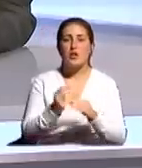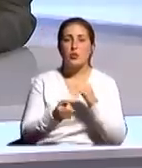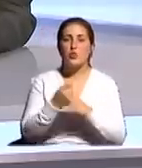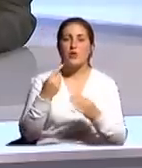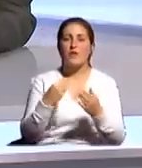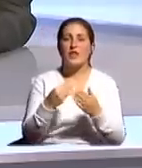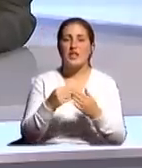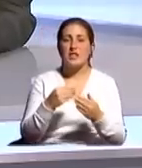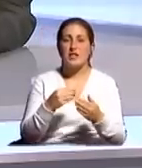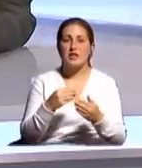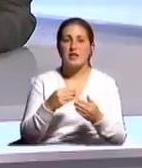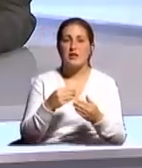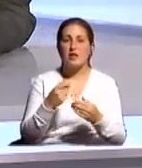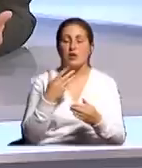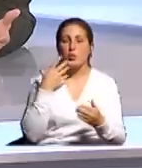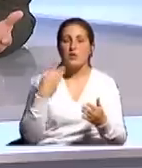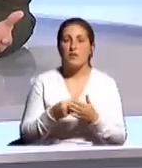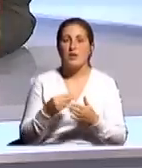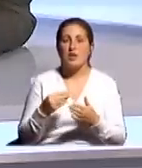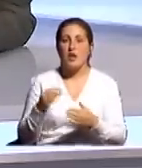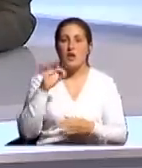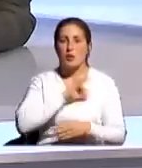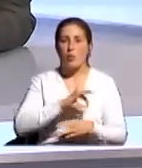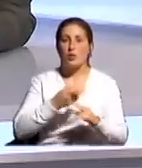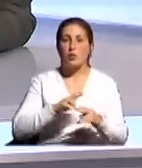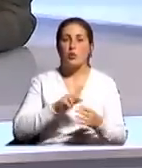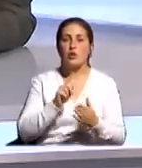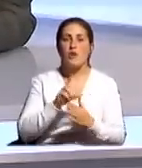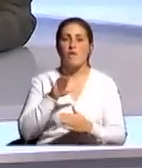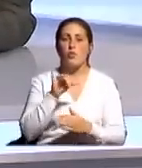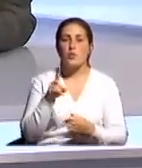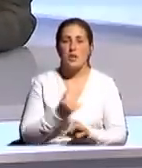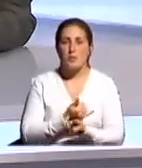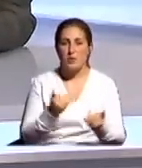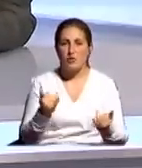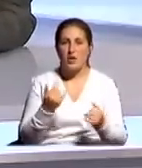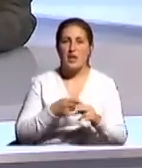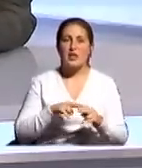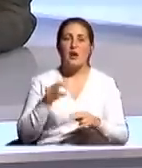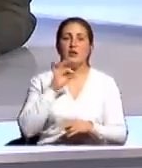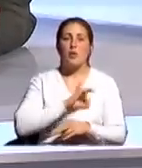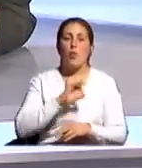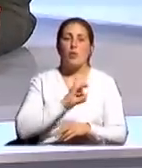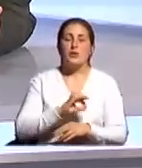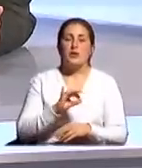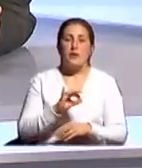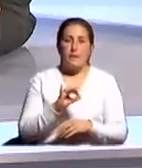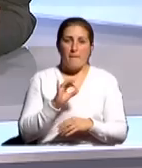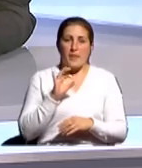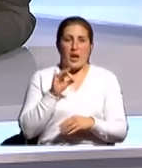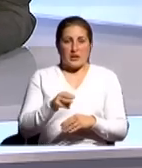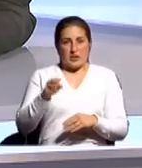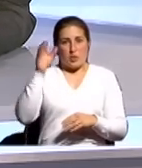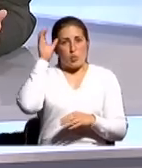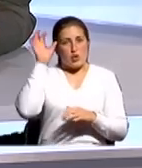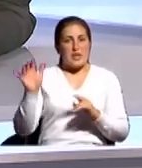финансирования являются собственные доходы, которые должны ВУЗы обеспечить. Это могут быть доходы и от научной